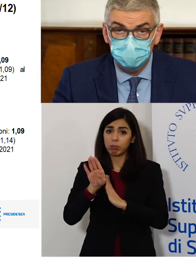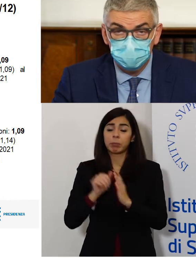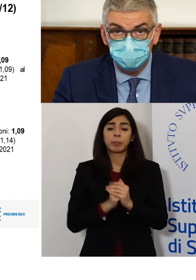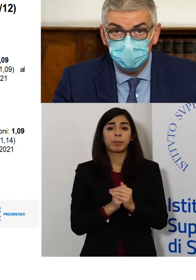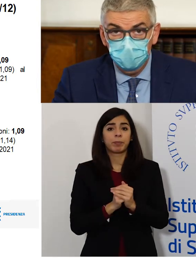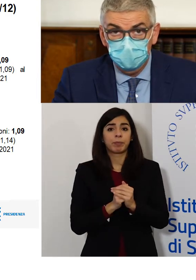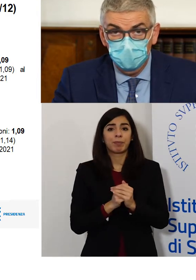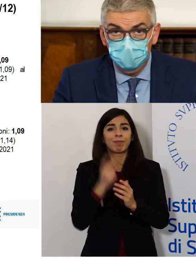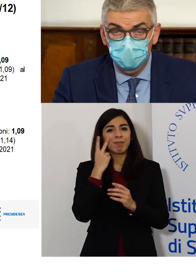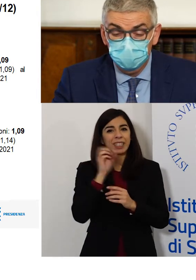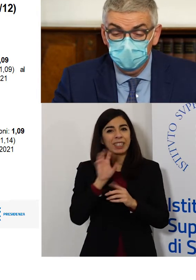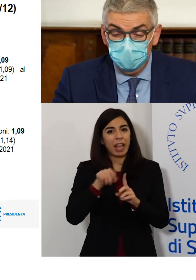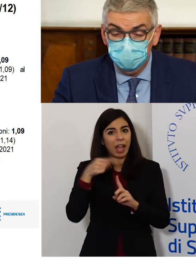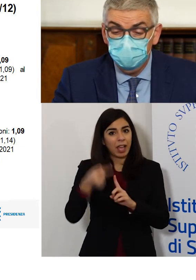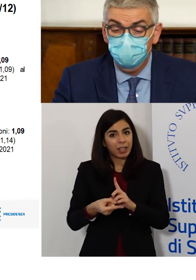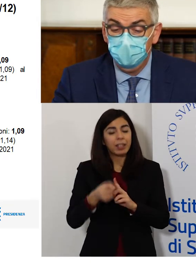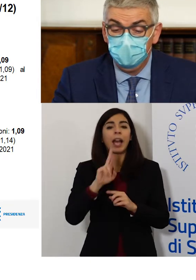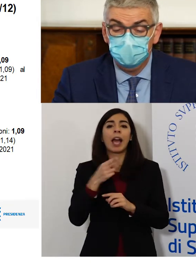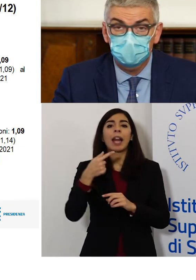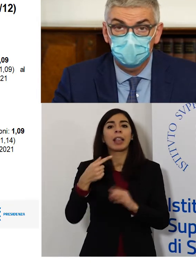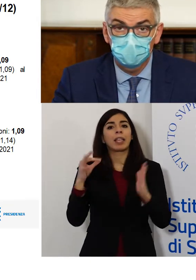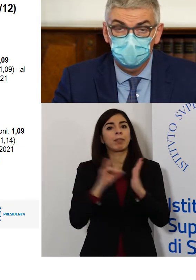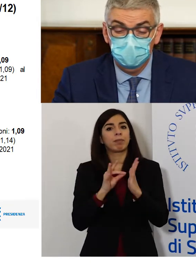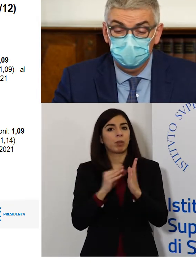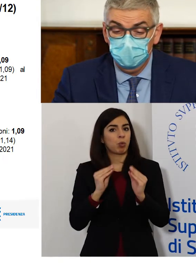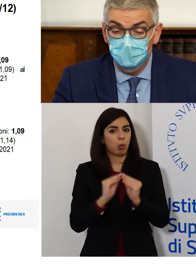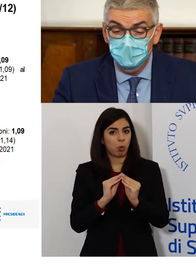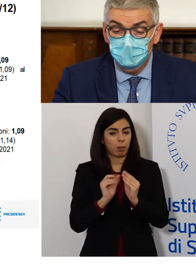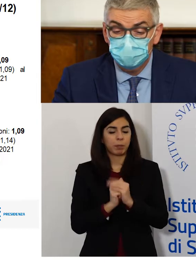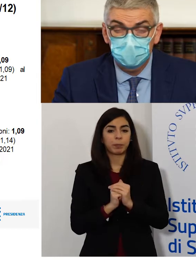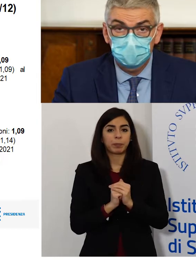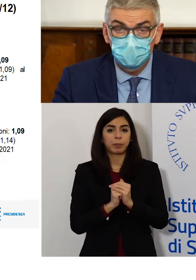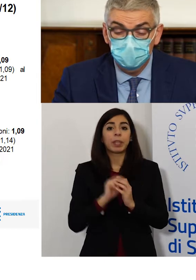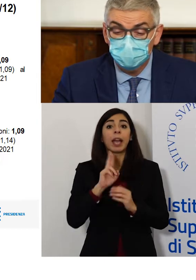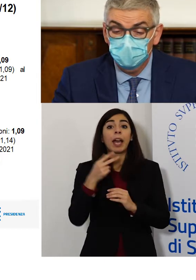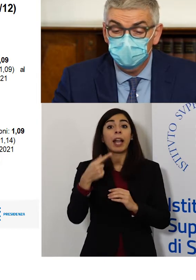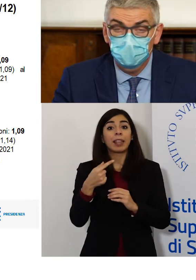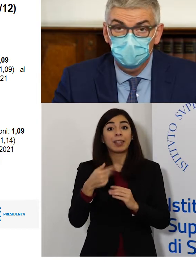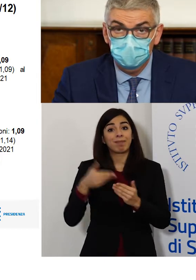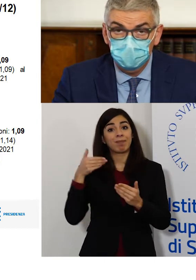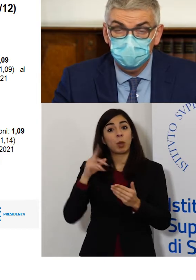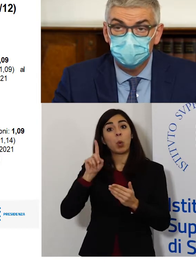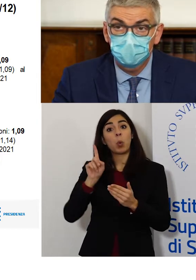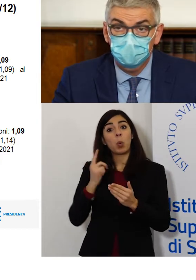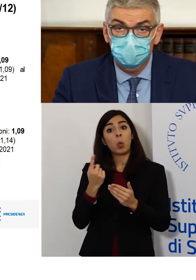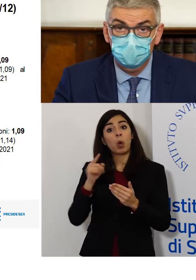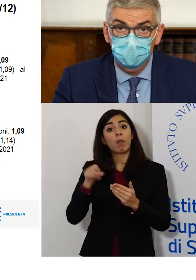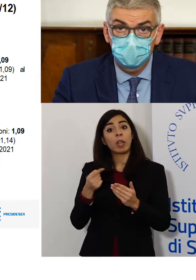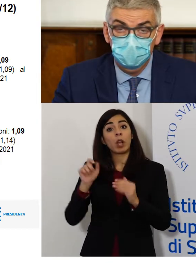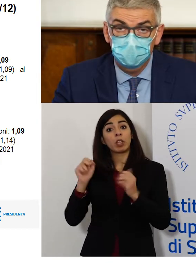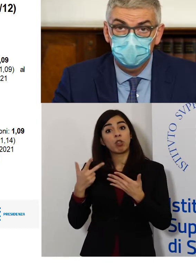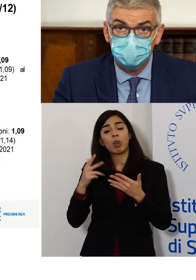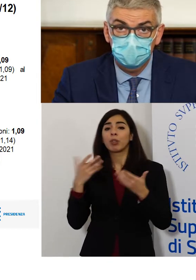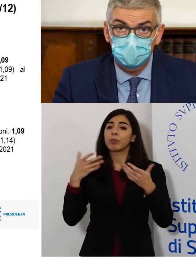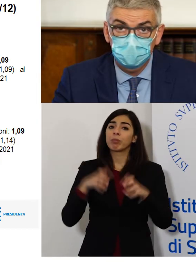Nella slide successiva vediamo l'andamento dell'RT, RT che come vedete scende da 1,18 a 1,13 per quanto